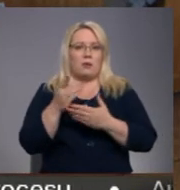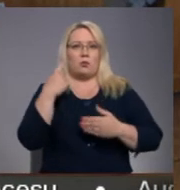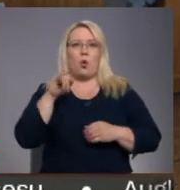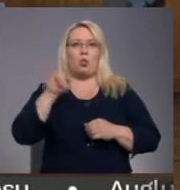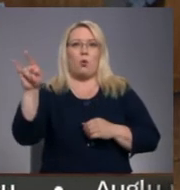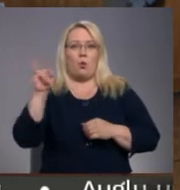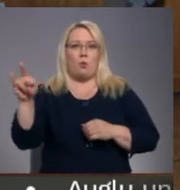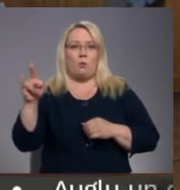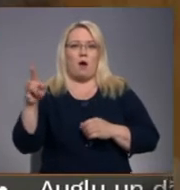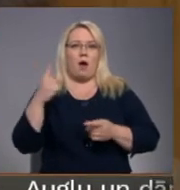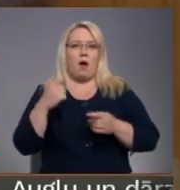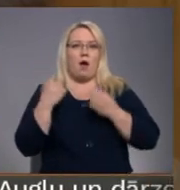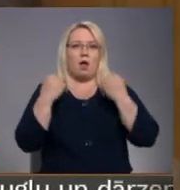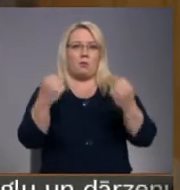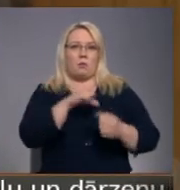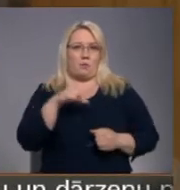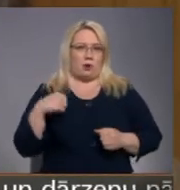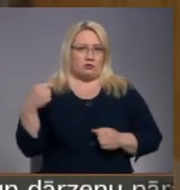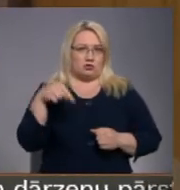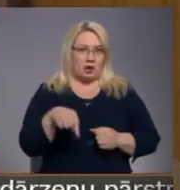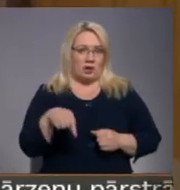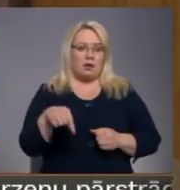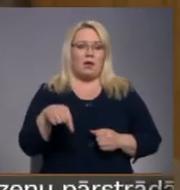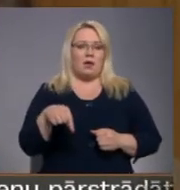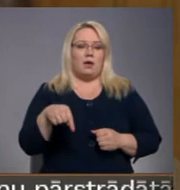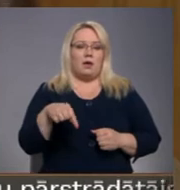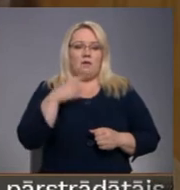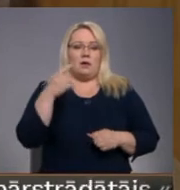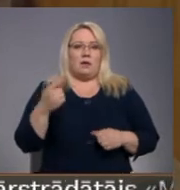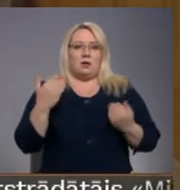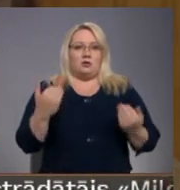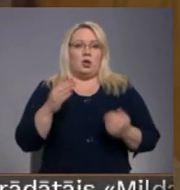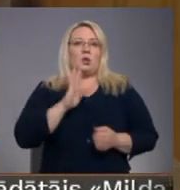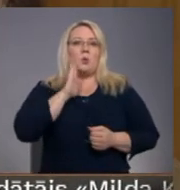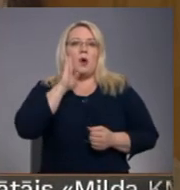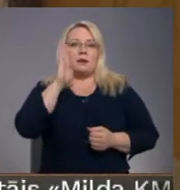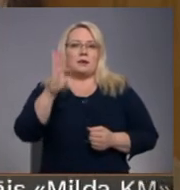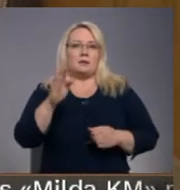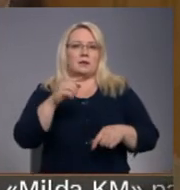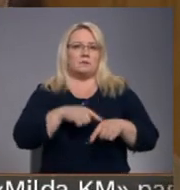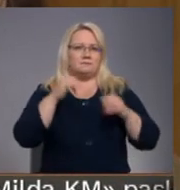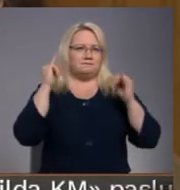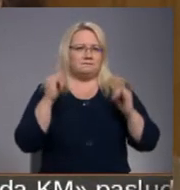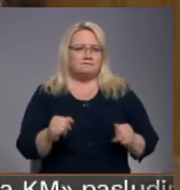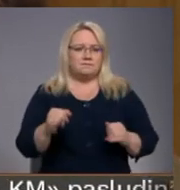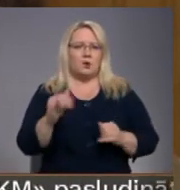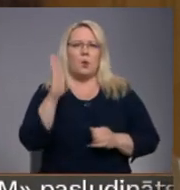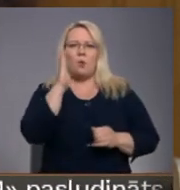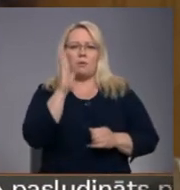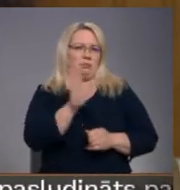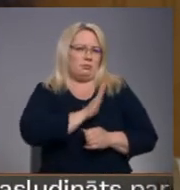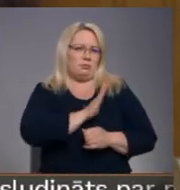tukuma atbrauca paši. Tāda uznāca šorīt no rīta, kad ne gulē, ne sekundi.